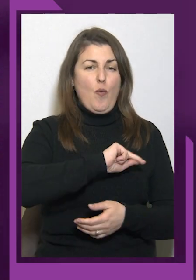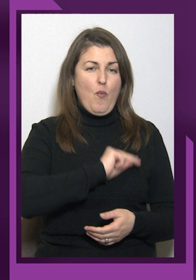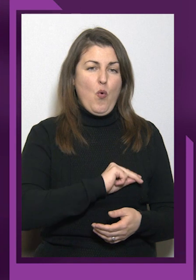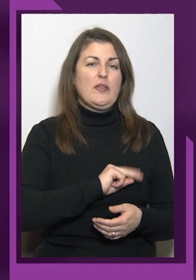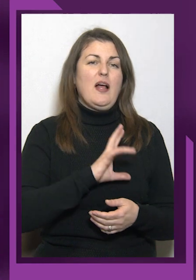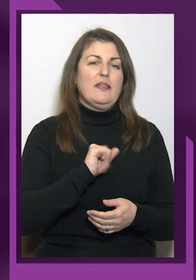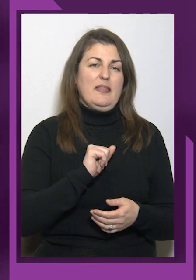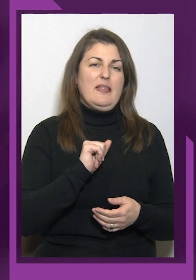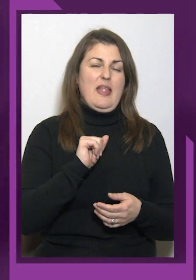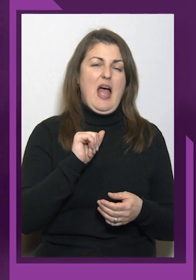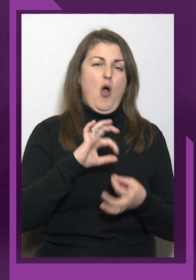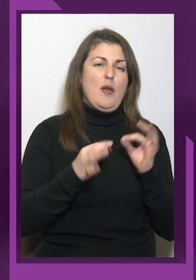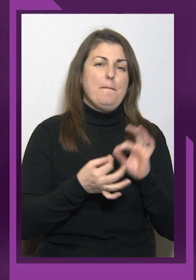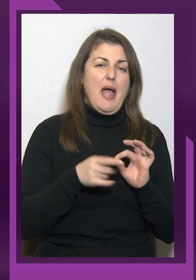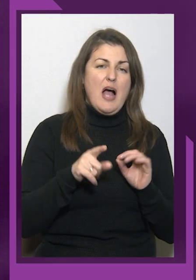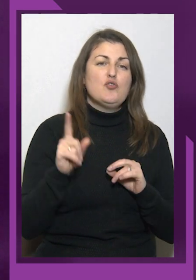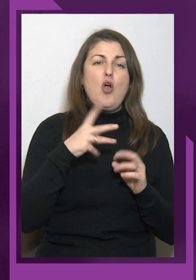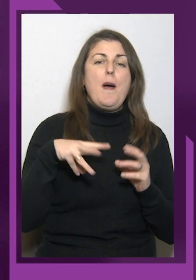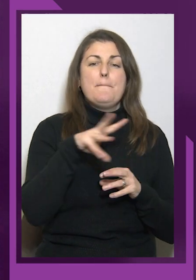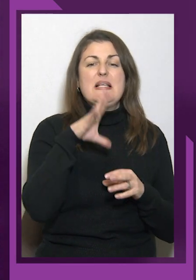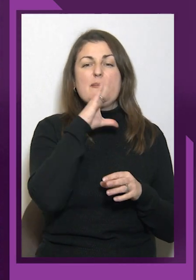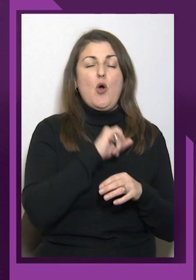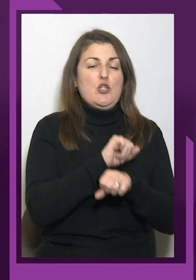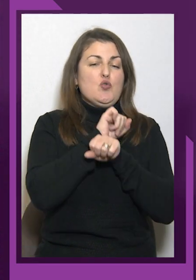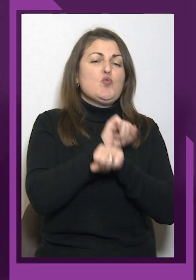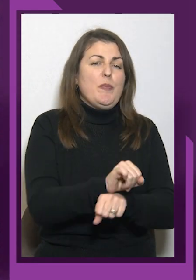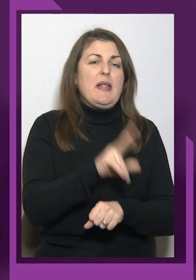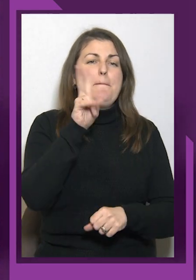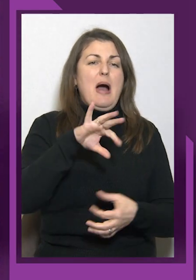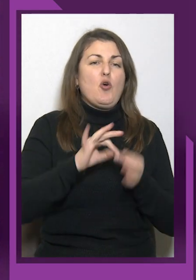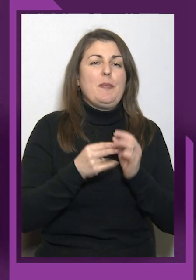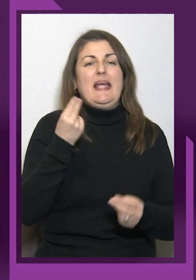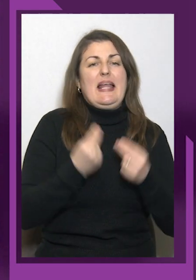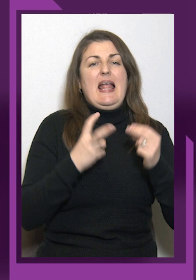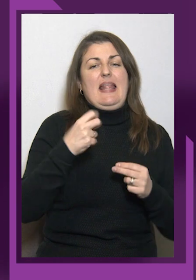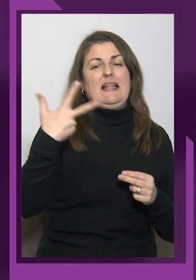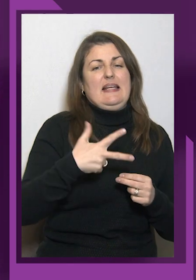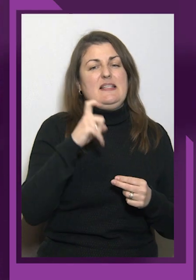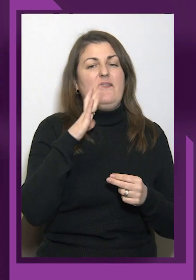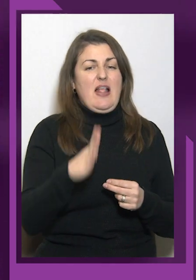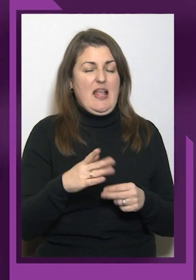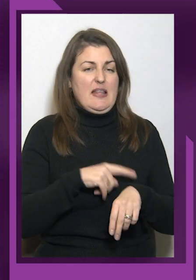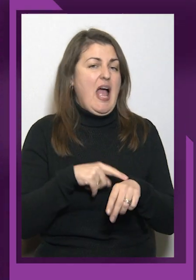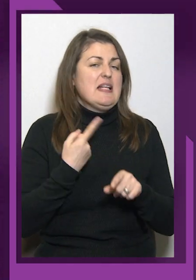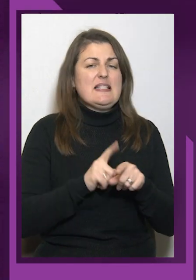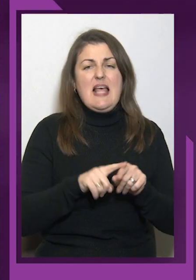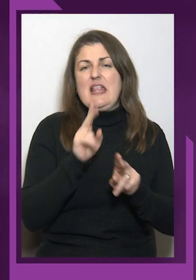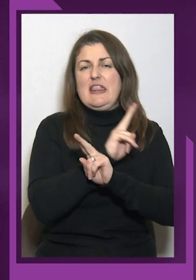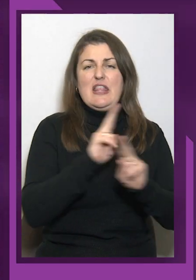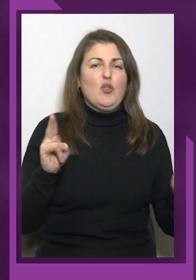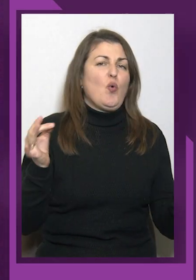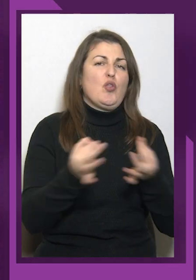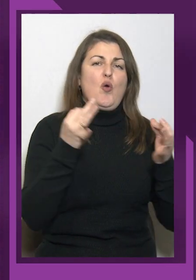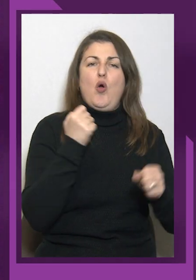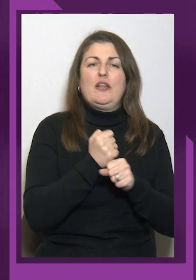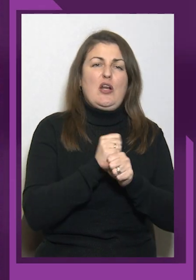Паралімпійські ігри на 30 хвилин. Це ніхто ніколи не робив. Далі продовжували змагання,